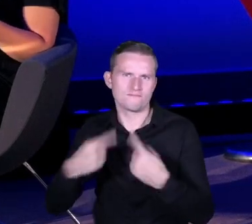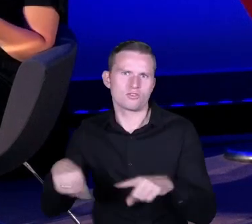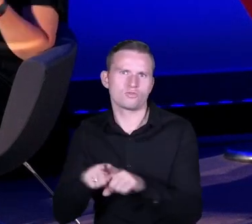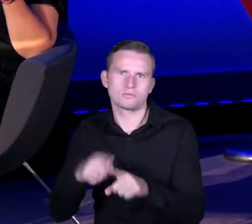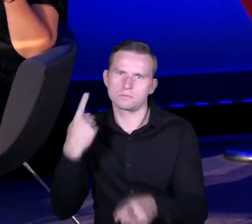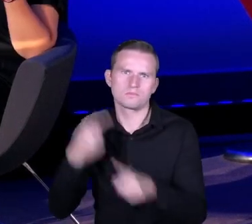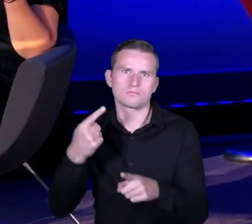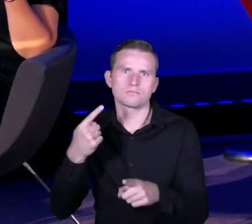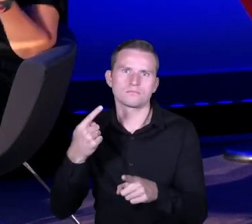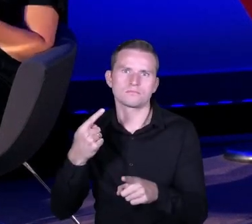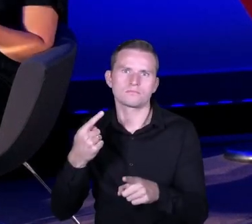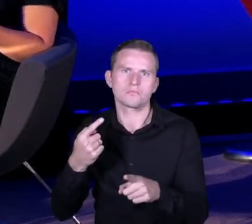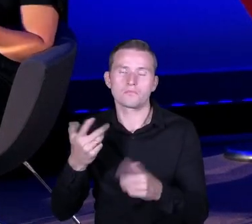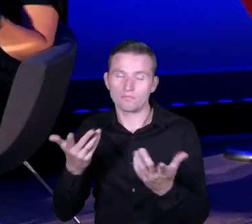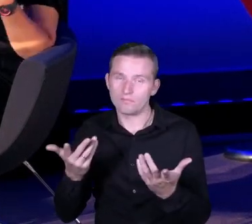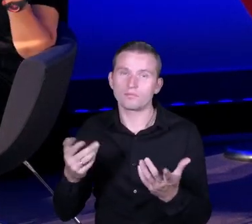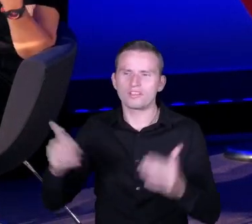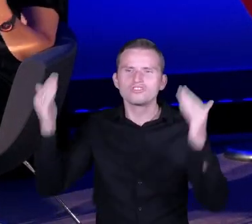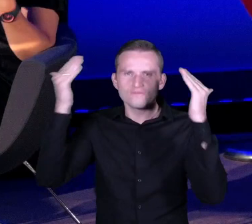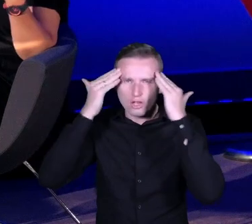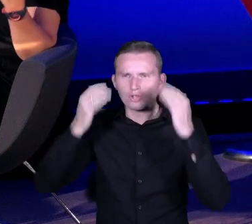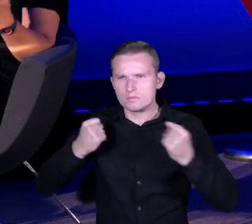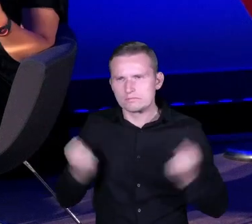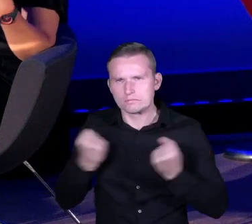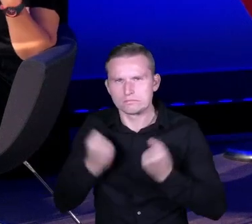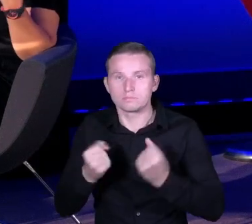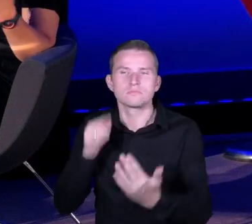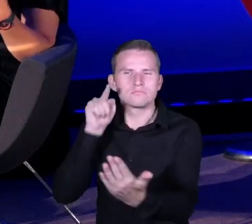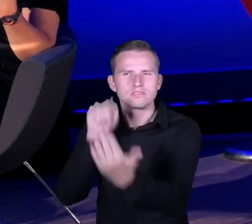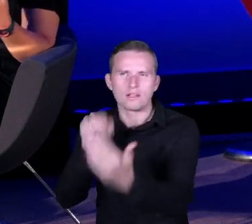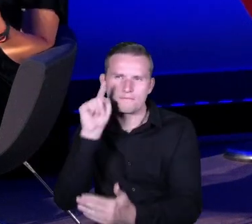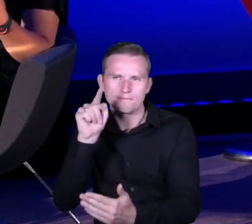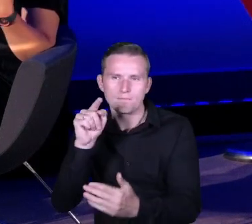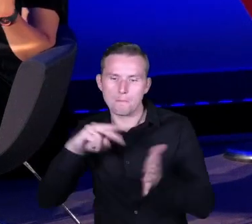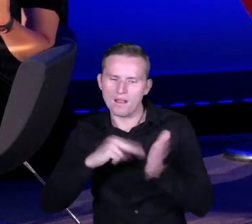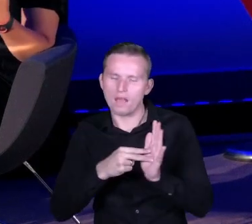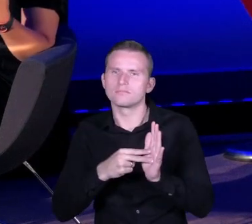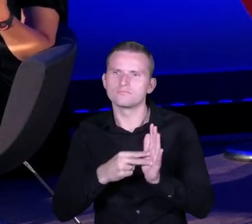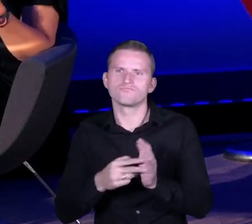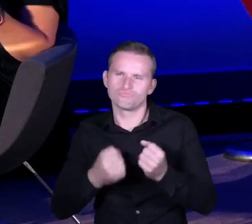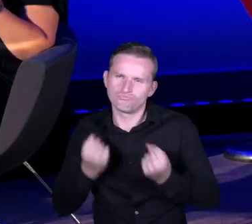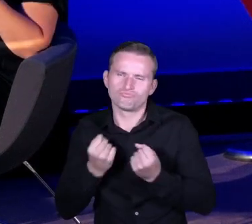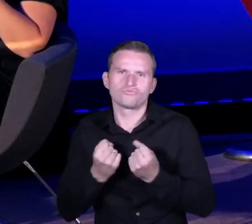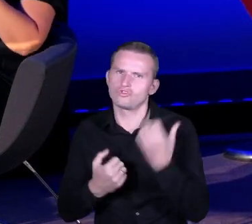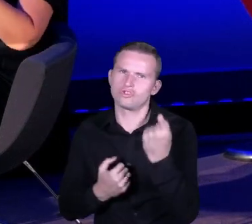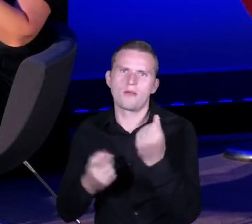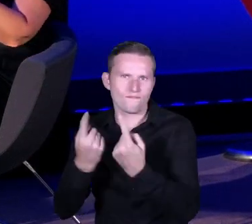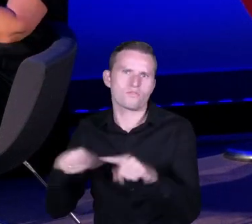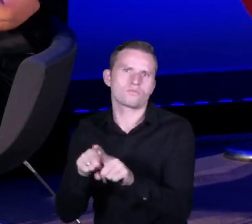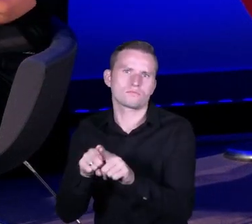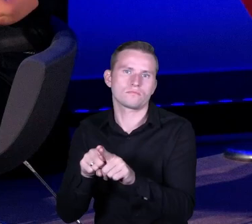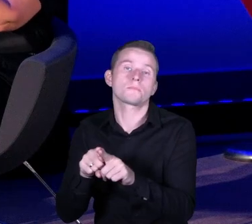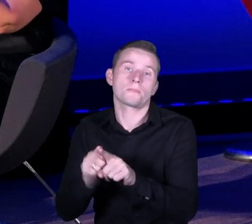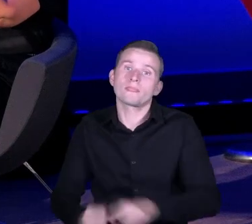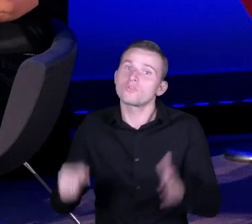i bardzo celowy dążyli do osiągnięcia zakładanych przez siebie celów. Więc po to,